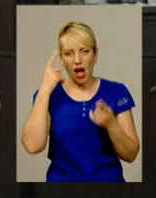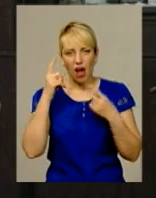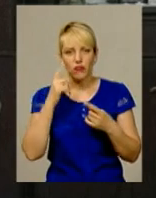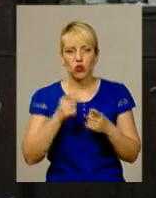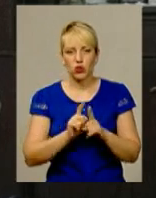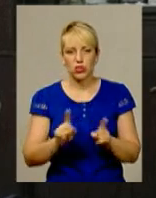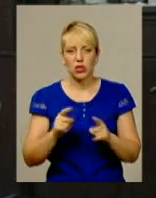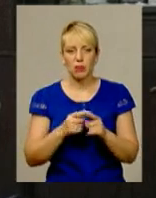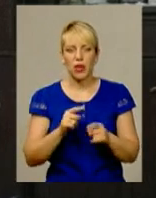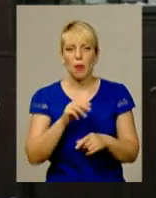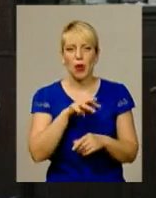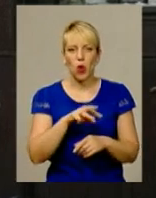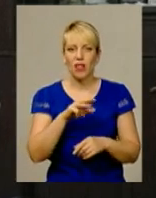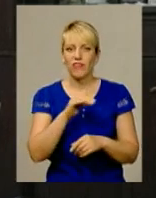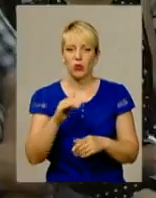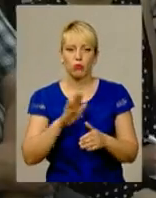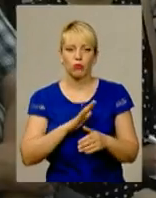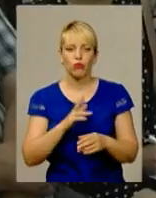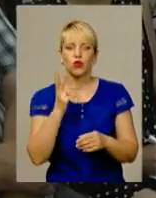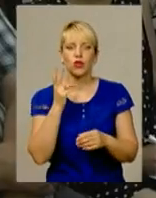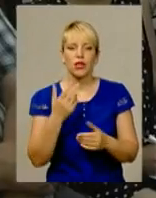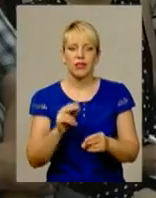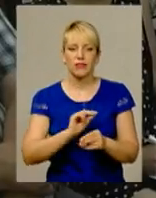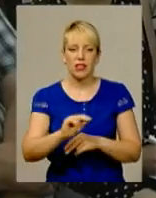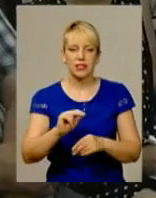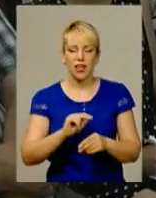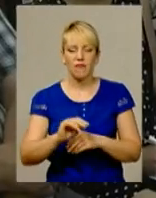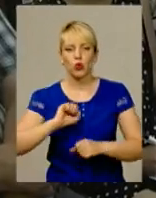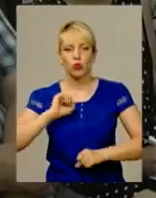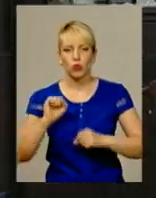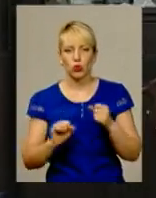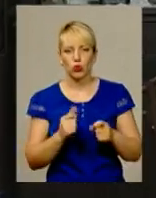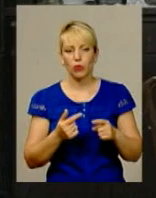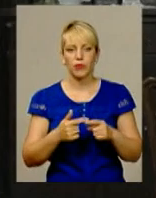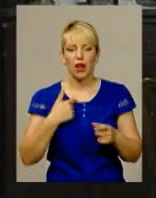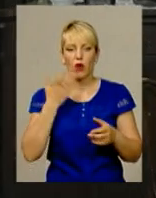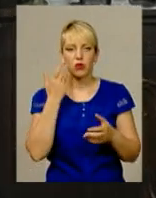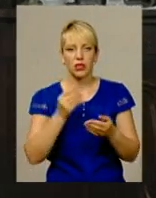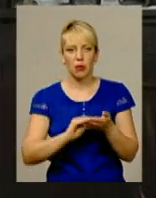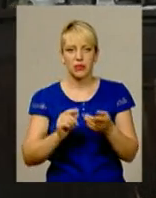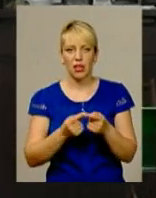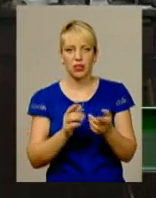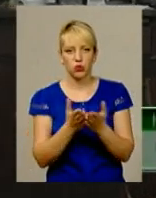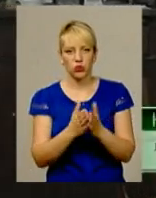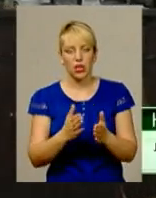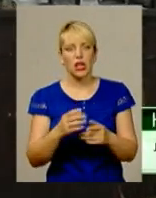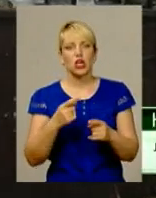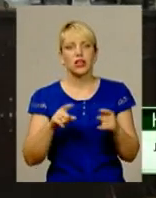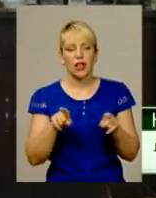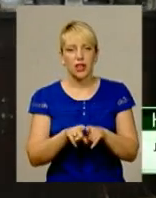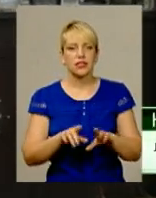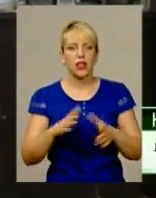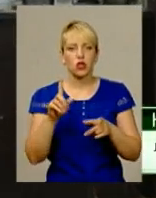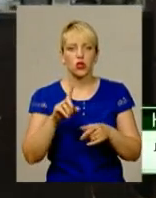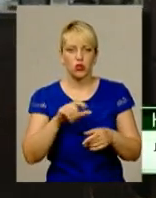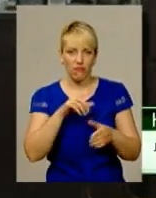Шмуриковой був і другом, і наставником. Коли я написала цю збірку «Я родом з листопаду», то так стало, що само собою